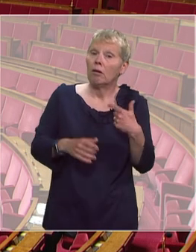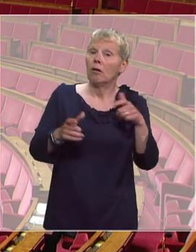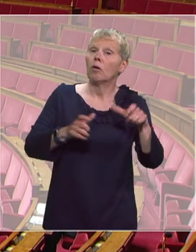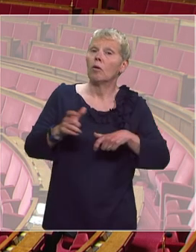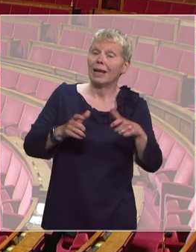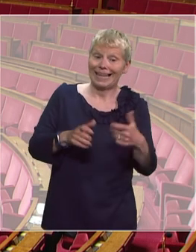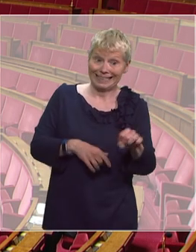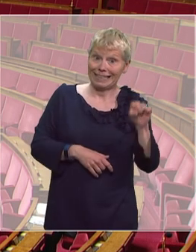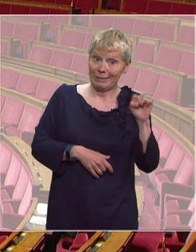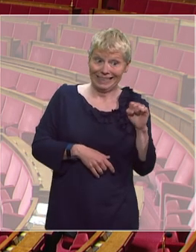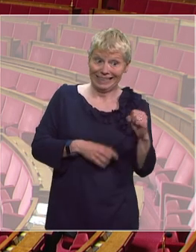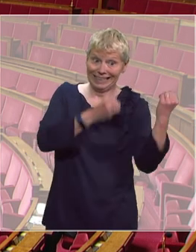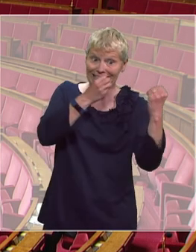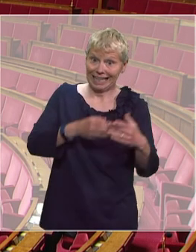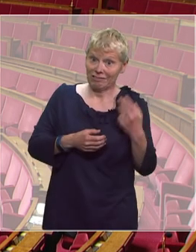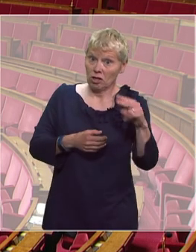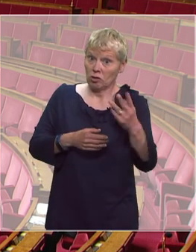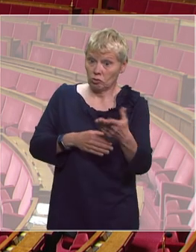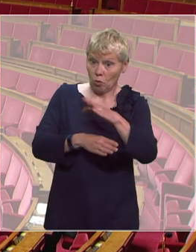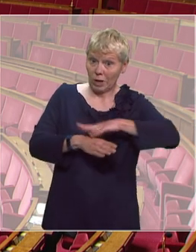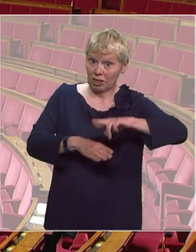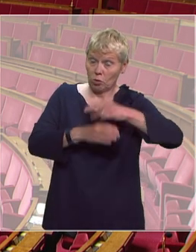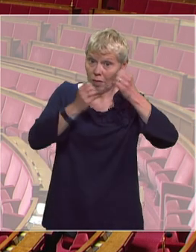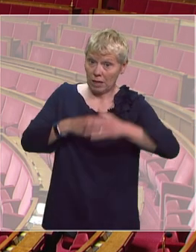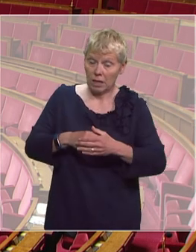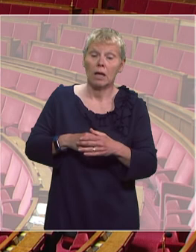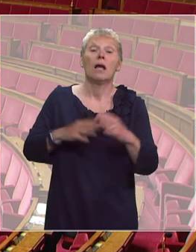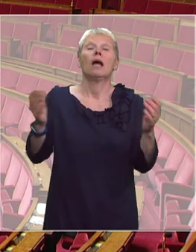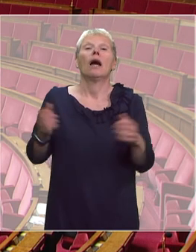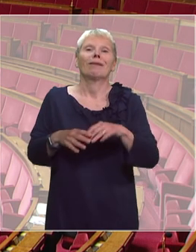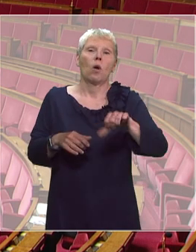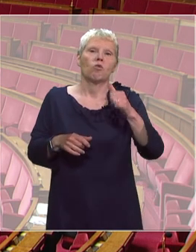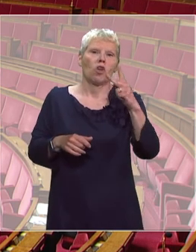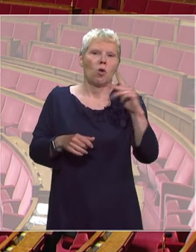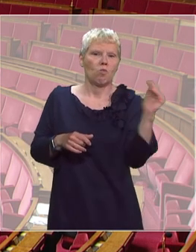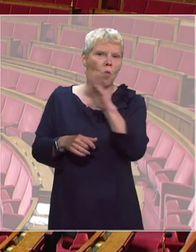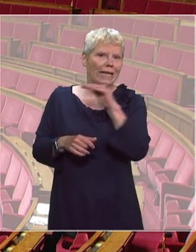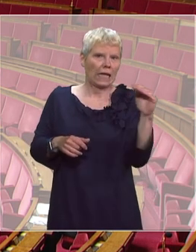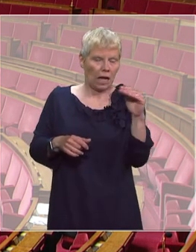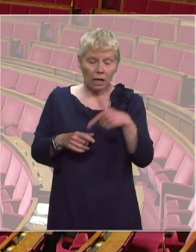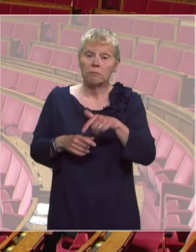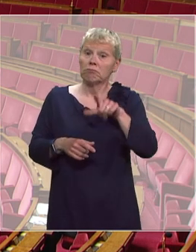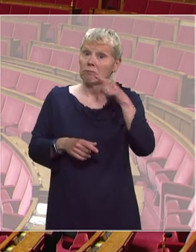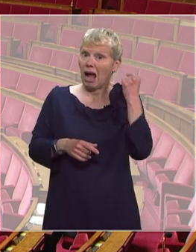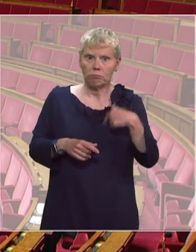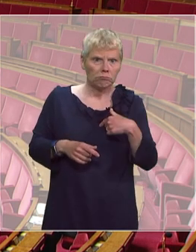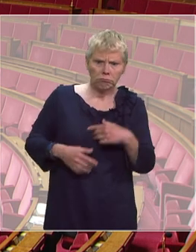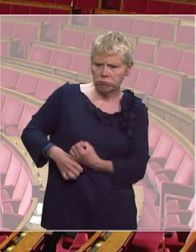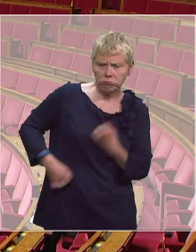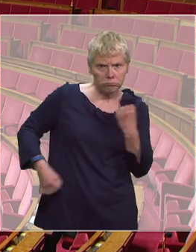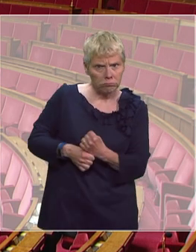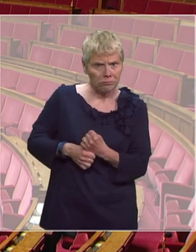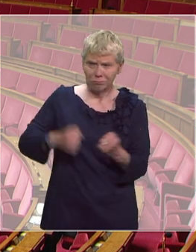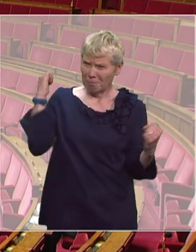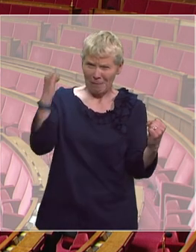minute samedi ce qui s'est passé dans sa circonscription en effet à 10h45 le parcours meurtrier d'un homme qui a attaqué 7